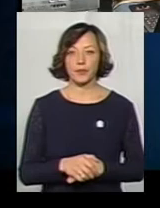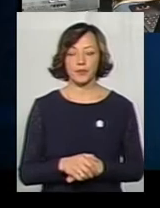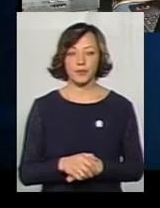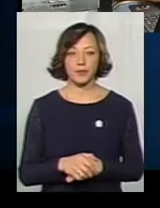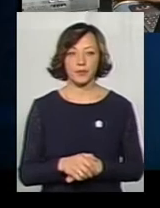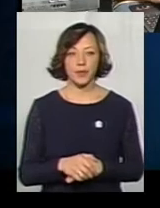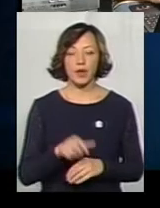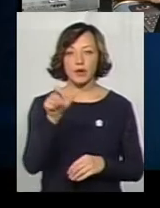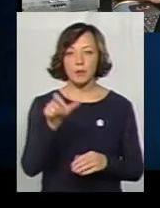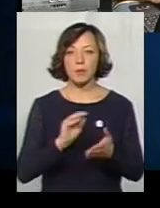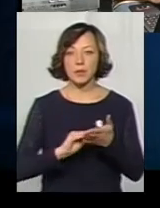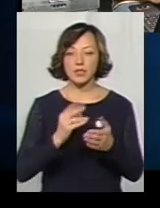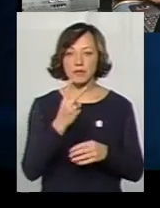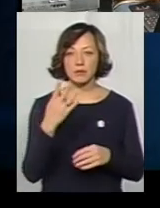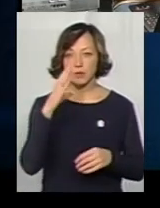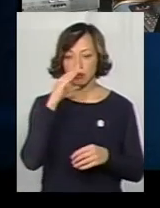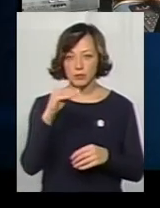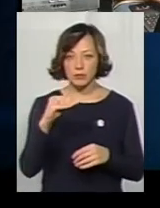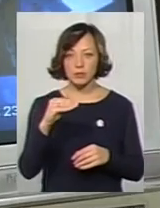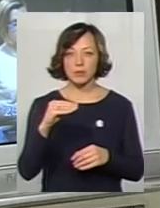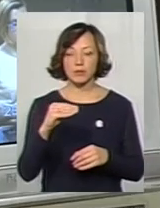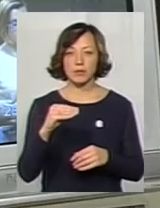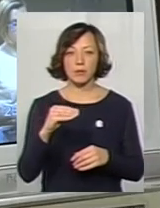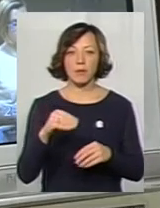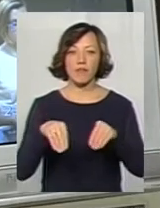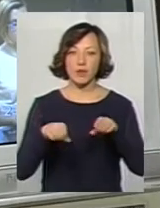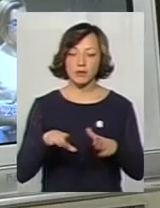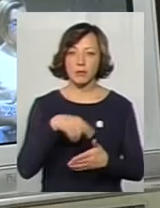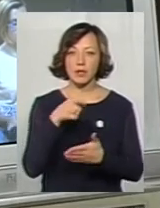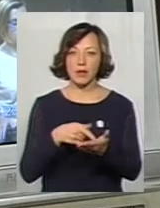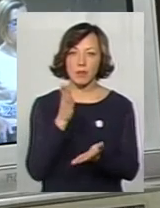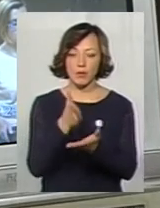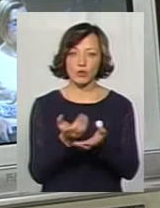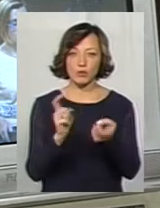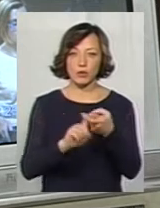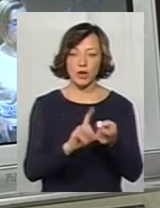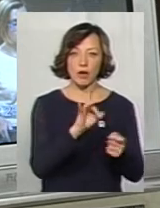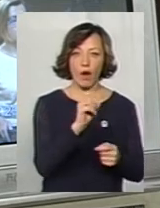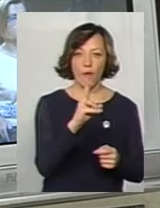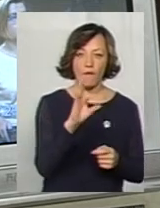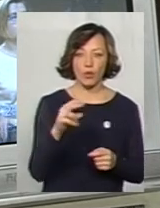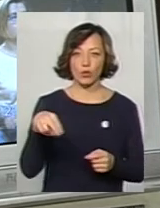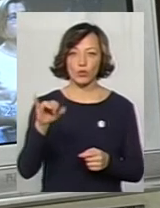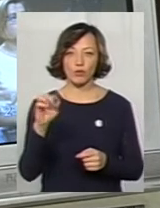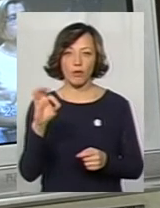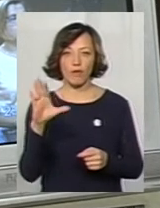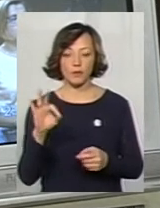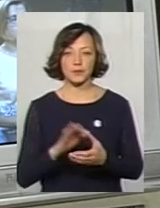глядач пише, що 25-та маршрут може би вирішити питання прямого сполучення між Раково та Дубово.